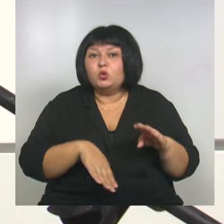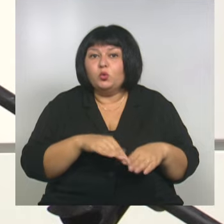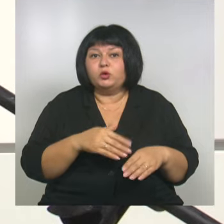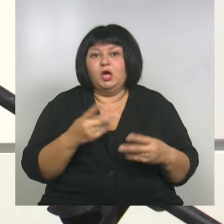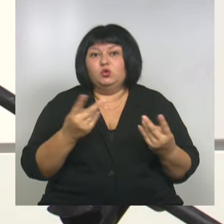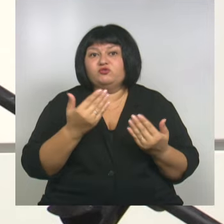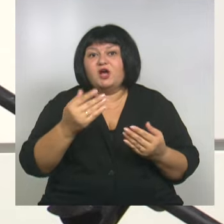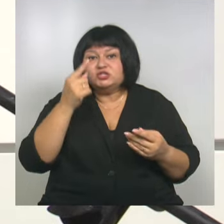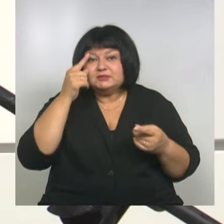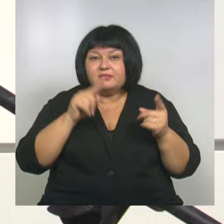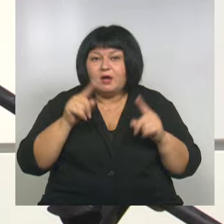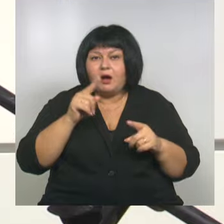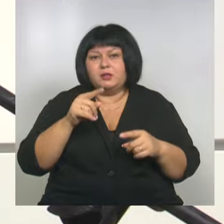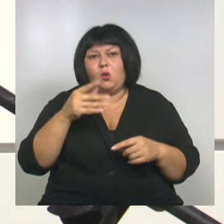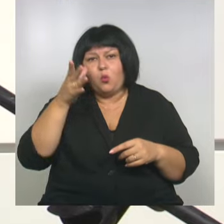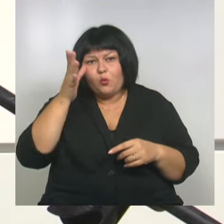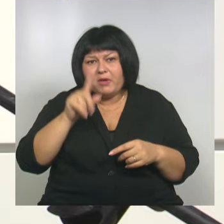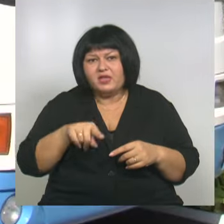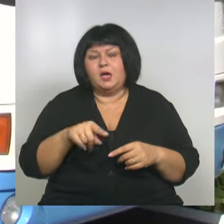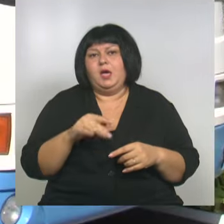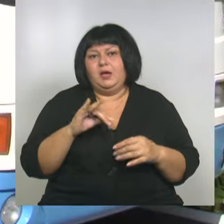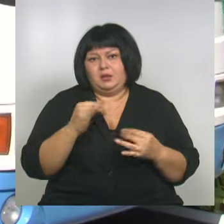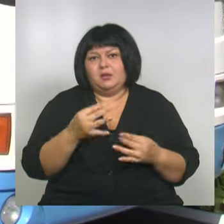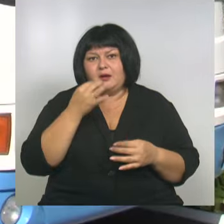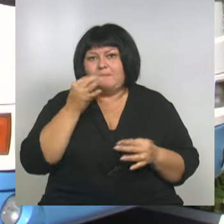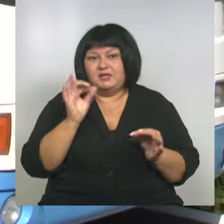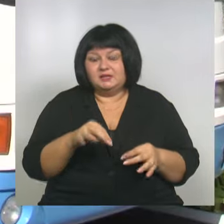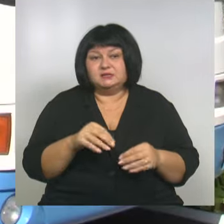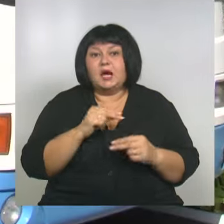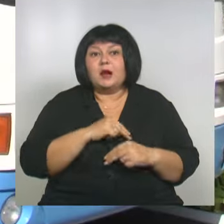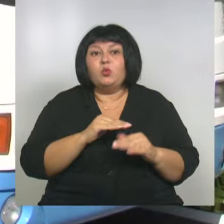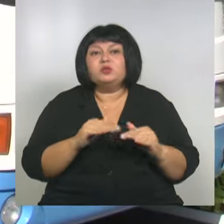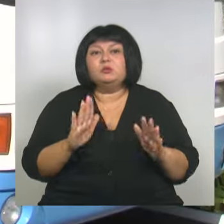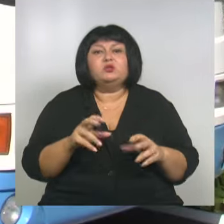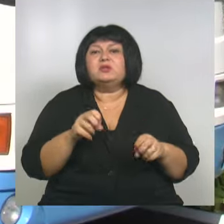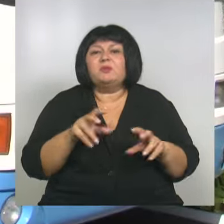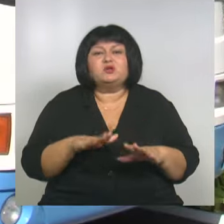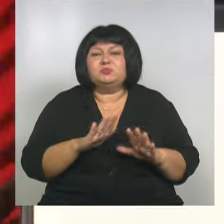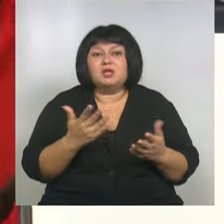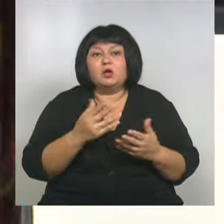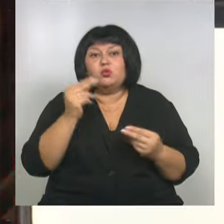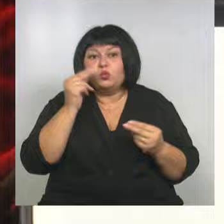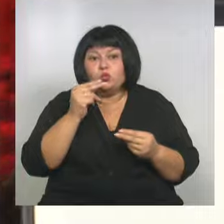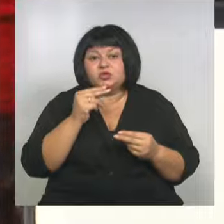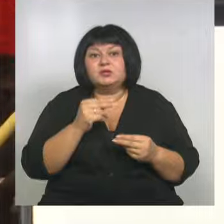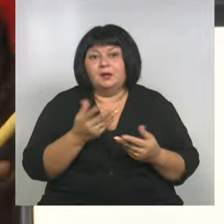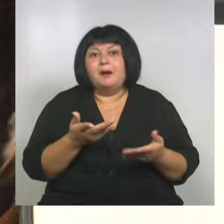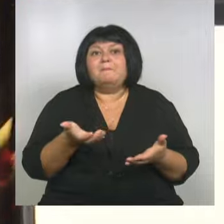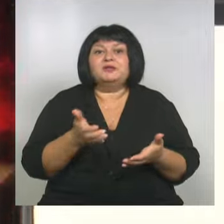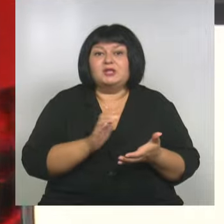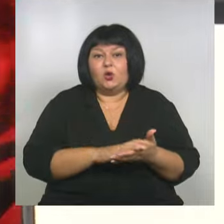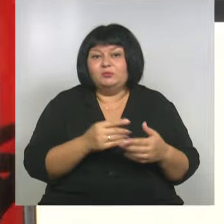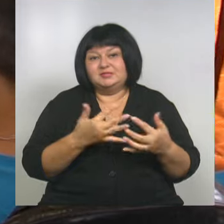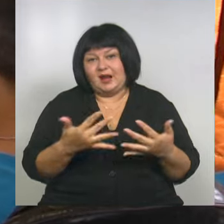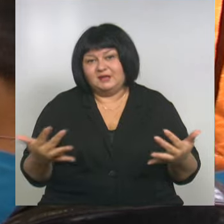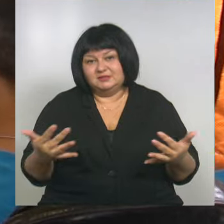нужны ваши знания, умения и компетенции. Работать дети будут не по специальностям, на которые учатся. Значит, познакомятся с